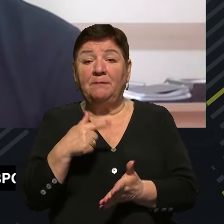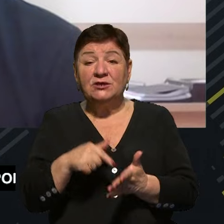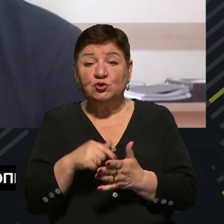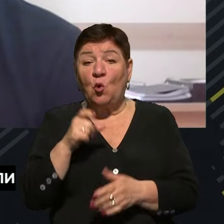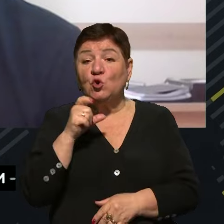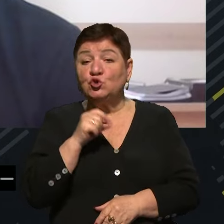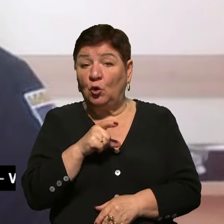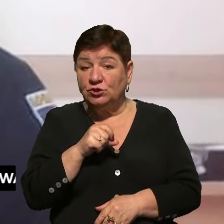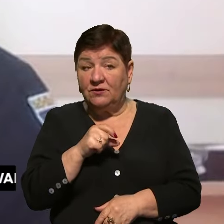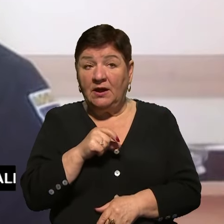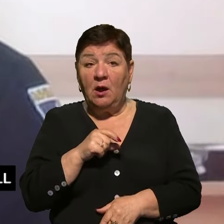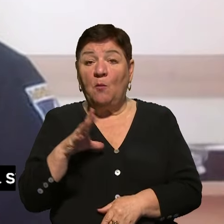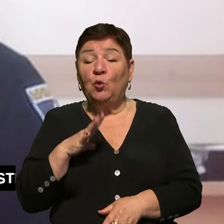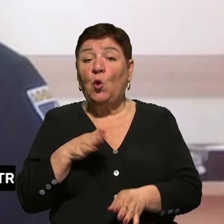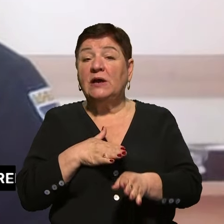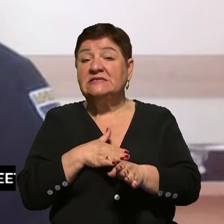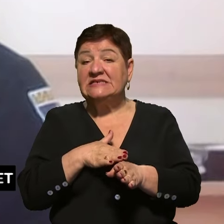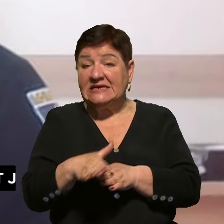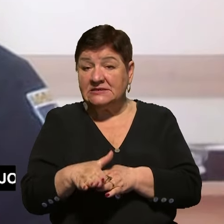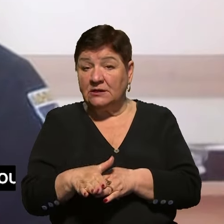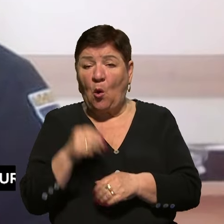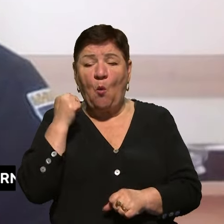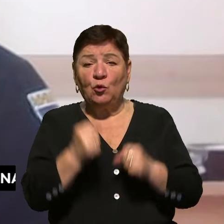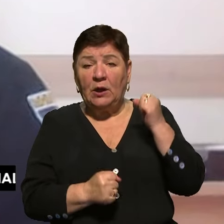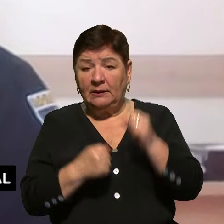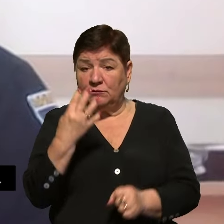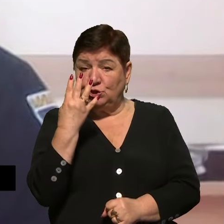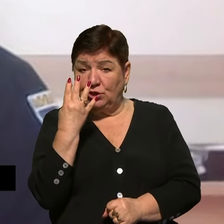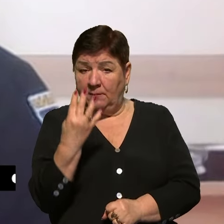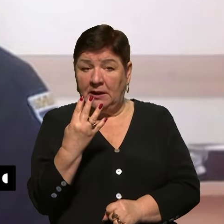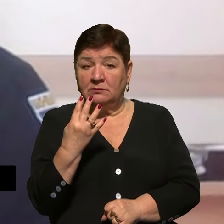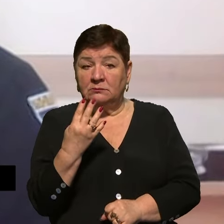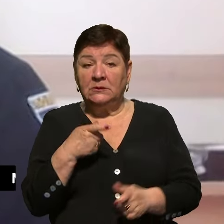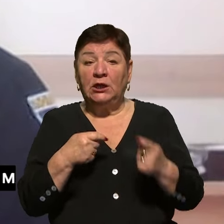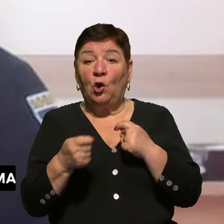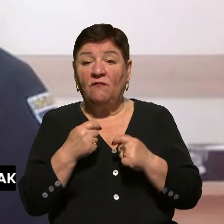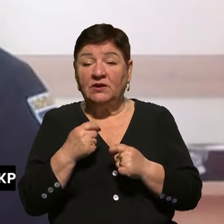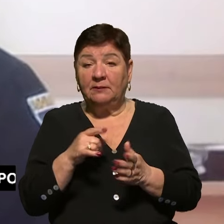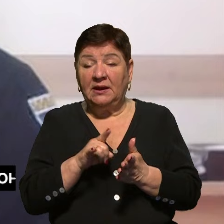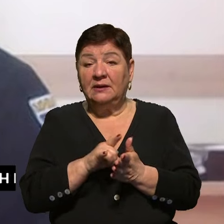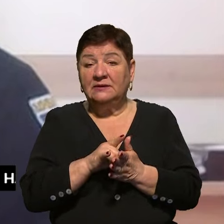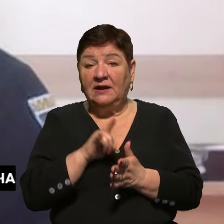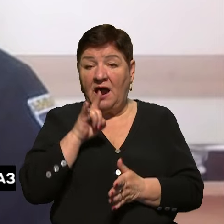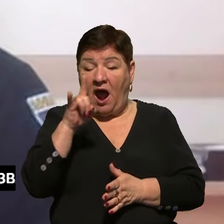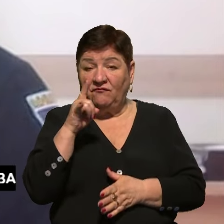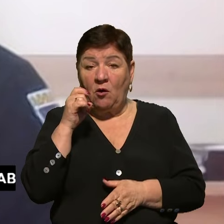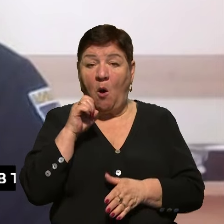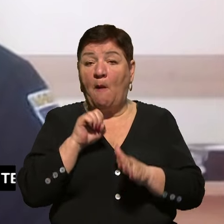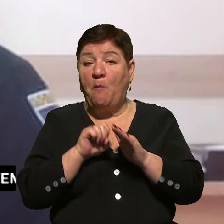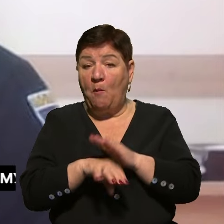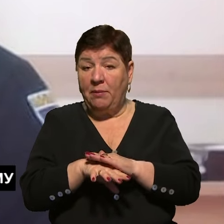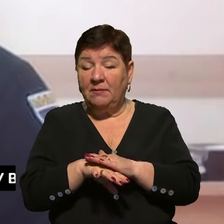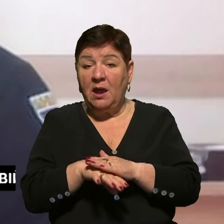здійснено удар чотирьма керованими авіабомбами